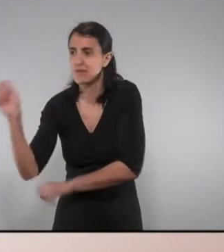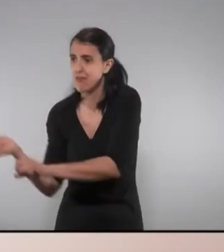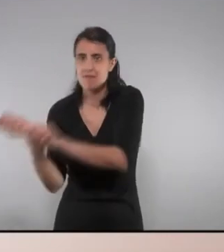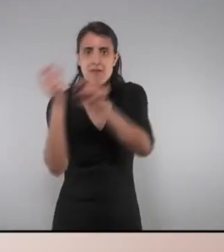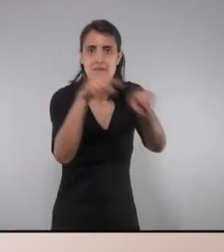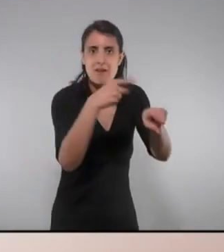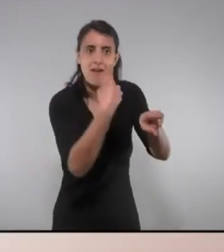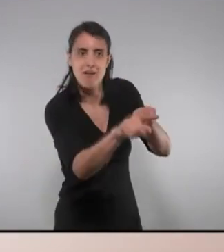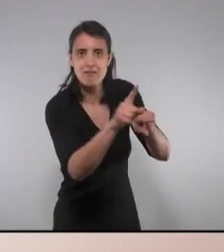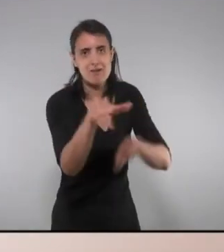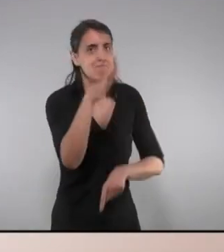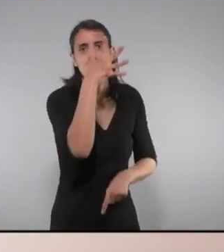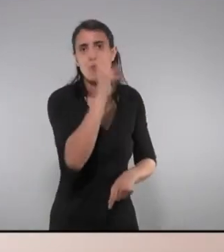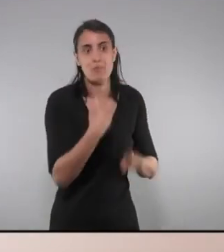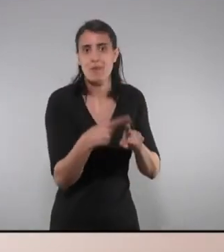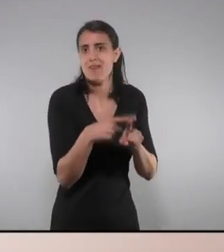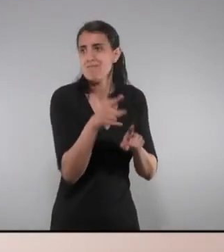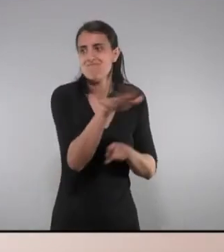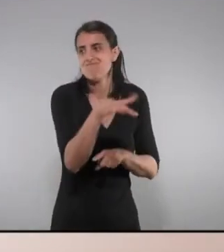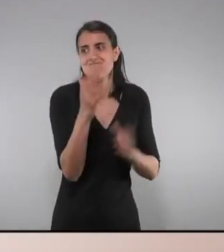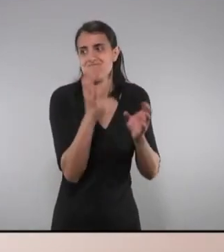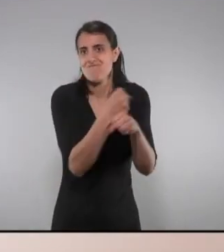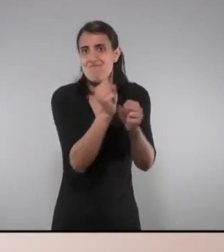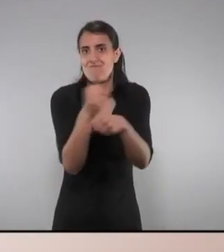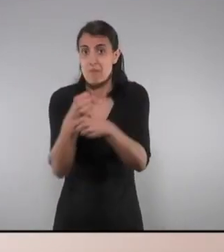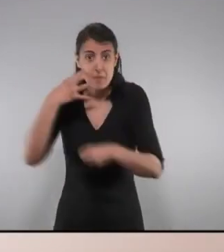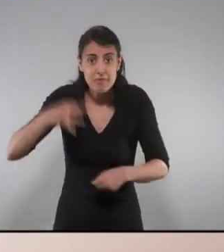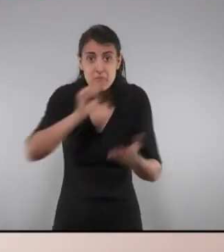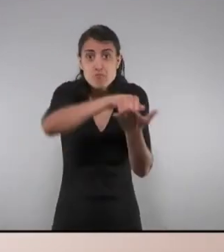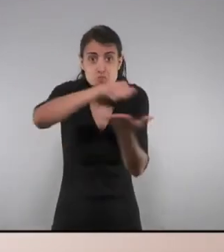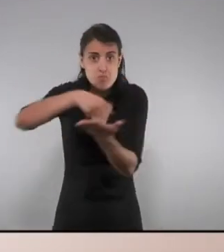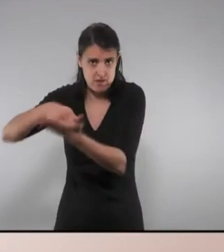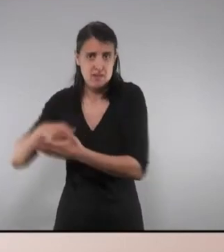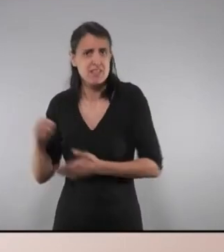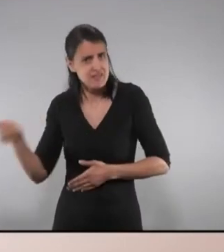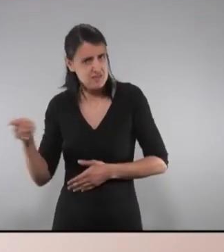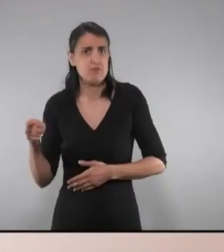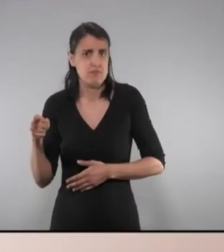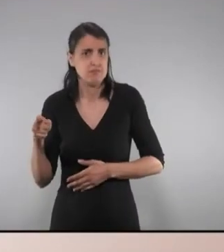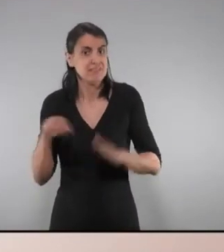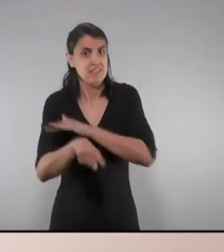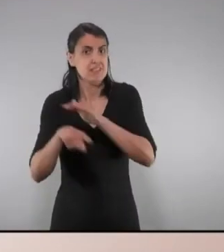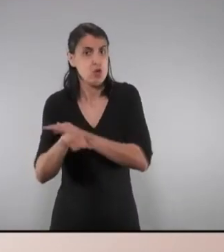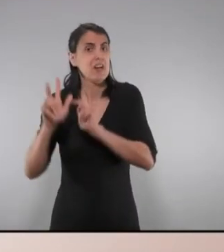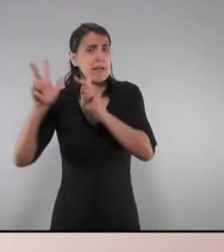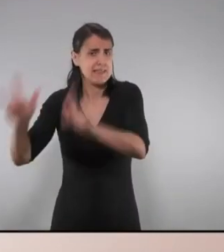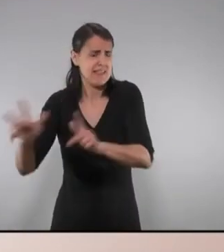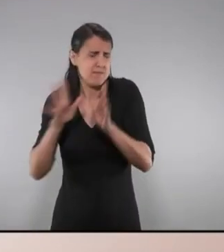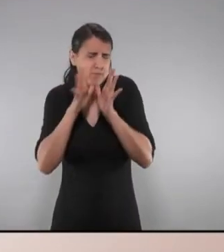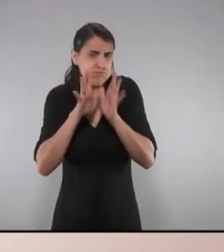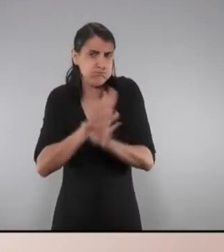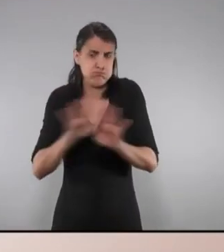traslladar a la seva gent malalta. Això és un nou escàndol que s'afegeix a tots els acumulats en relació a la gestió de les residències durant la pandèmia